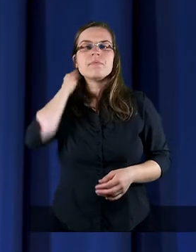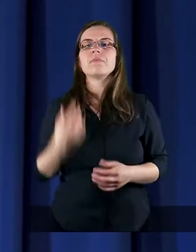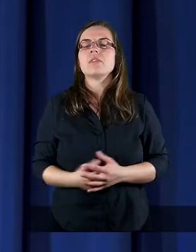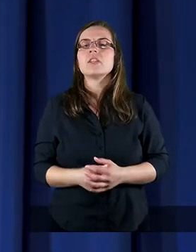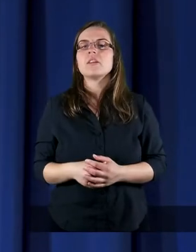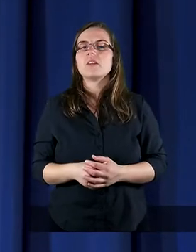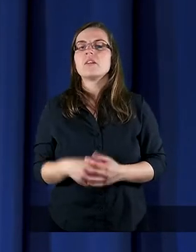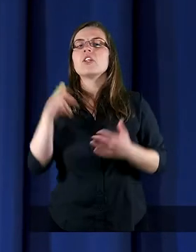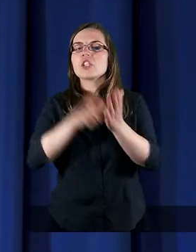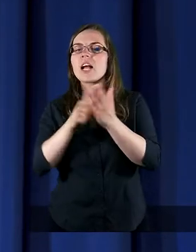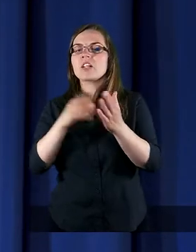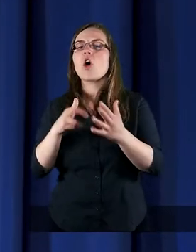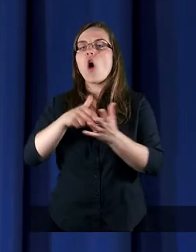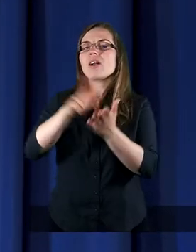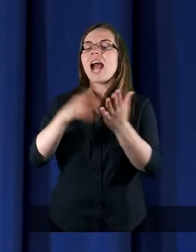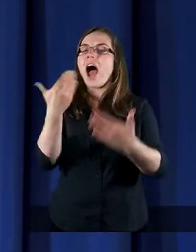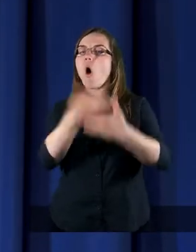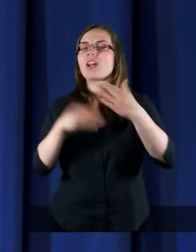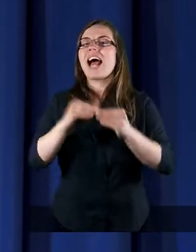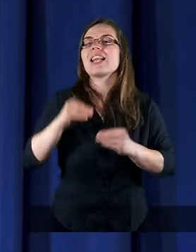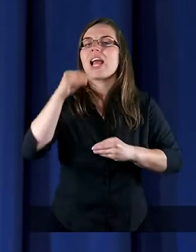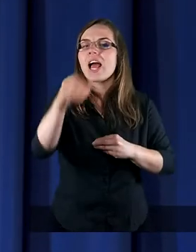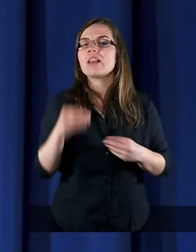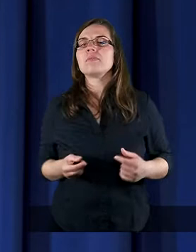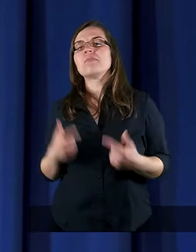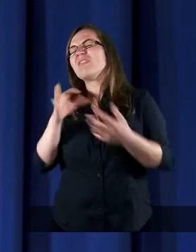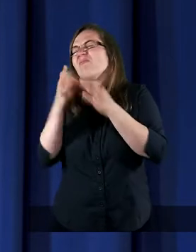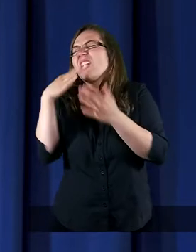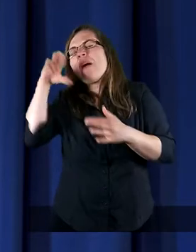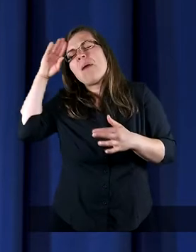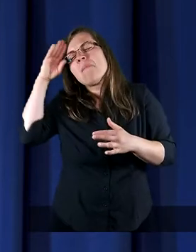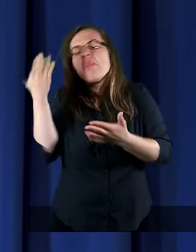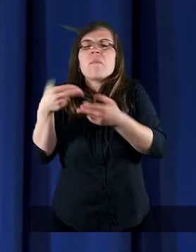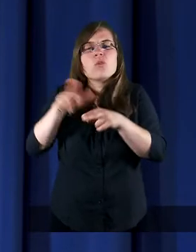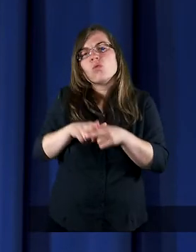I w końcu wchodzimy na ostatni etap. Nawet nie pamiętam, który